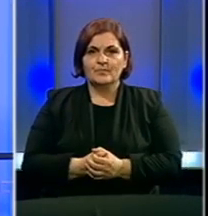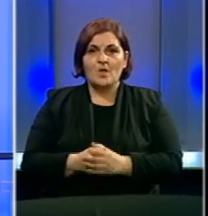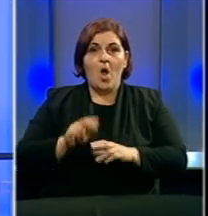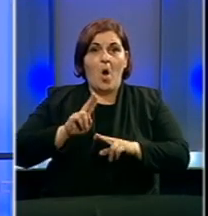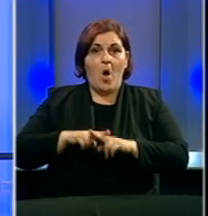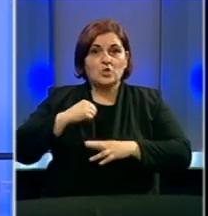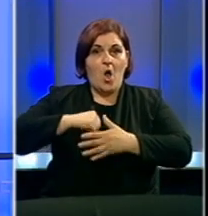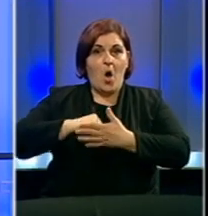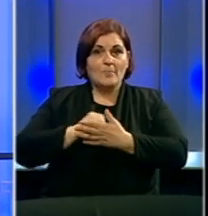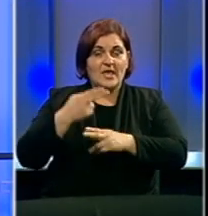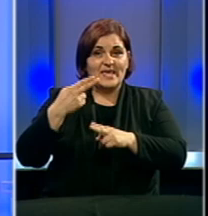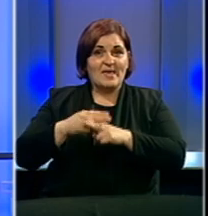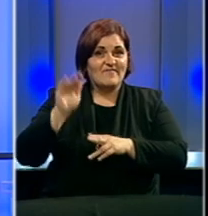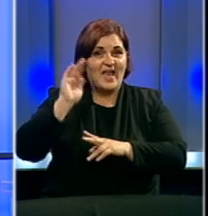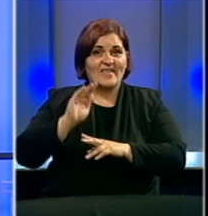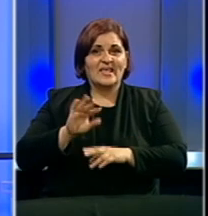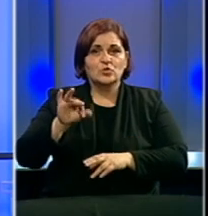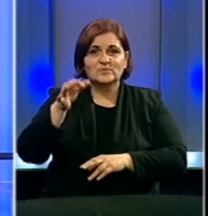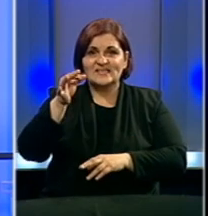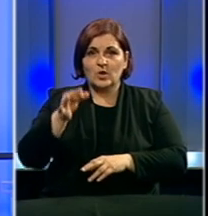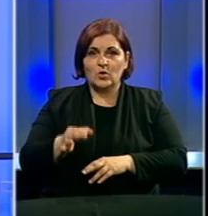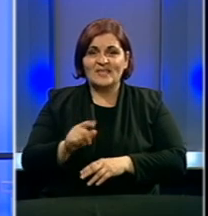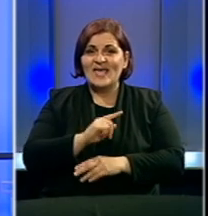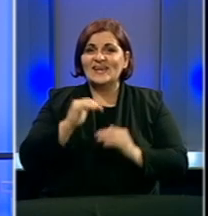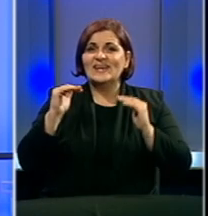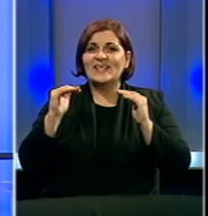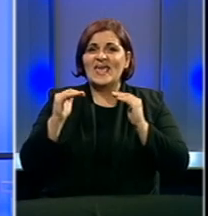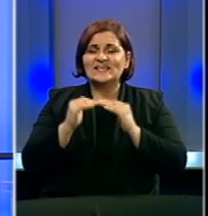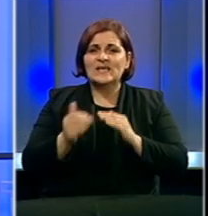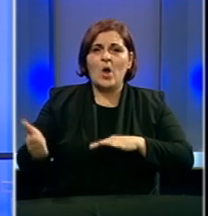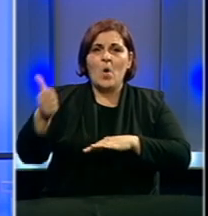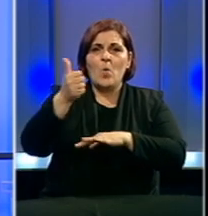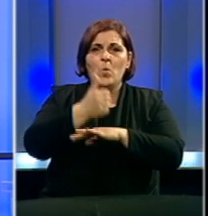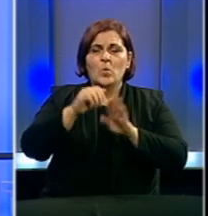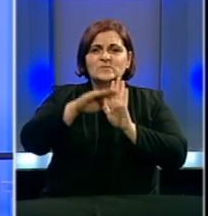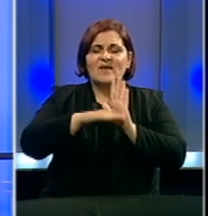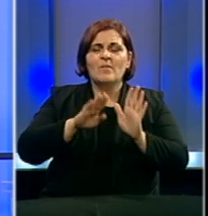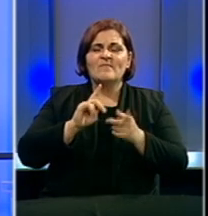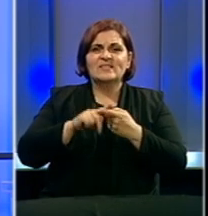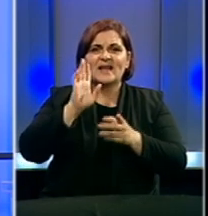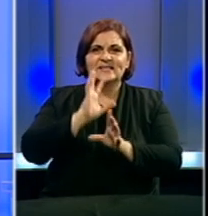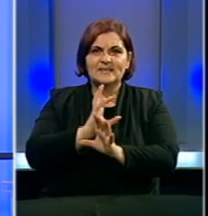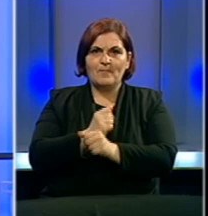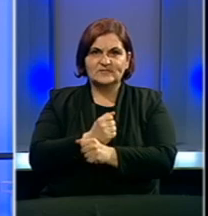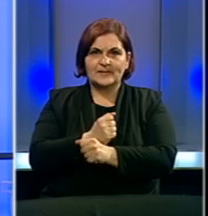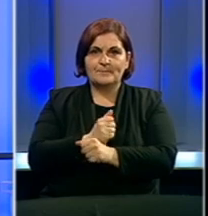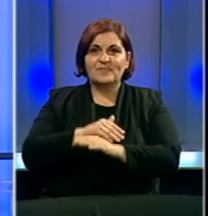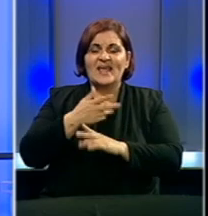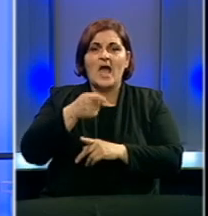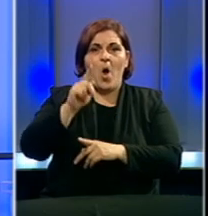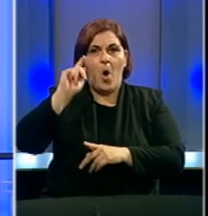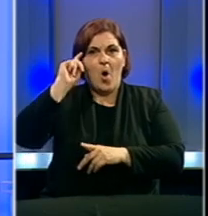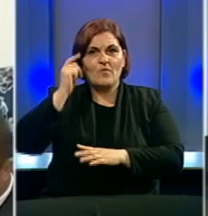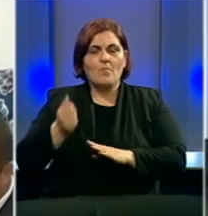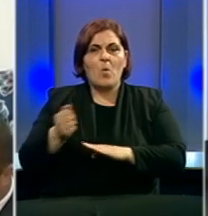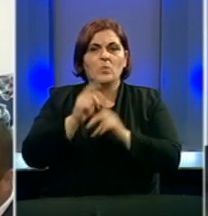Odluka o potvrđivanju imenovanja vlade Tuzlanskog kantona nije u skladu sa Ustavom Federacije Bosne i Hercegovine. Nakon što je ovo